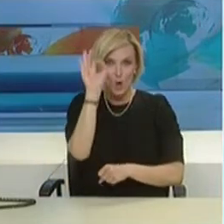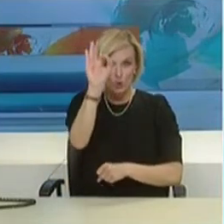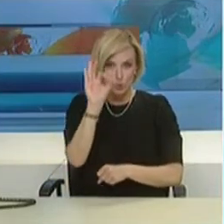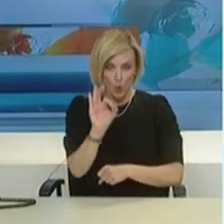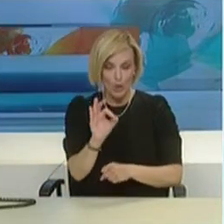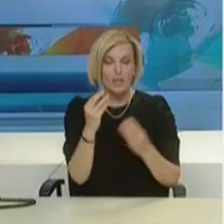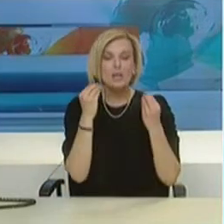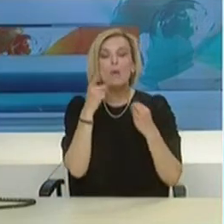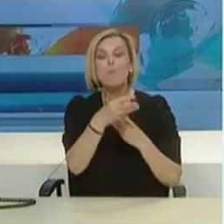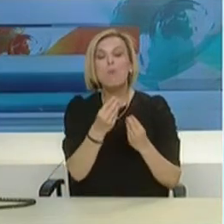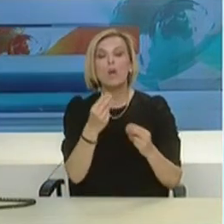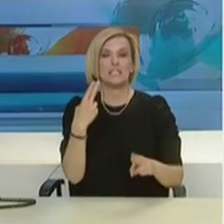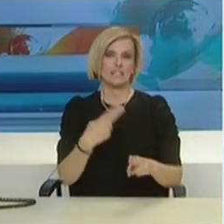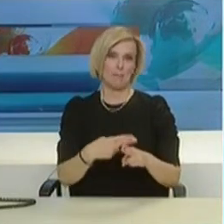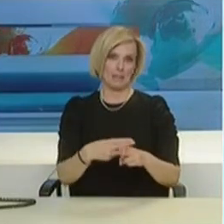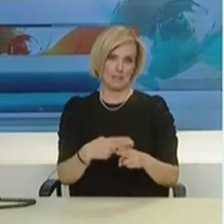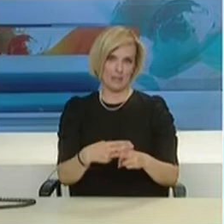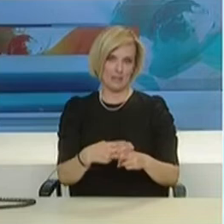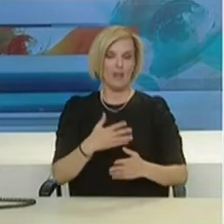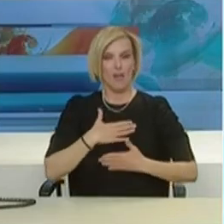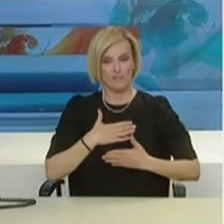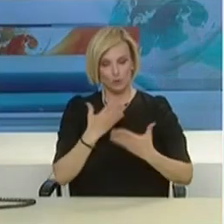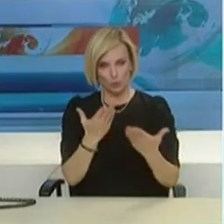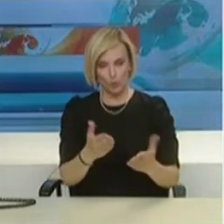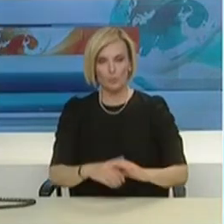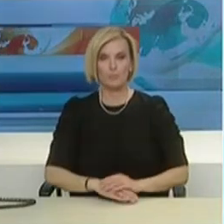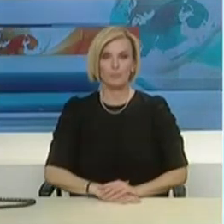καλύτερη εικόνα των επιδημιολογικών δεδομένων. Σας ευχαριστώ.